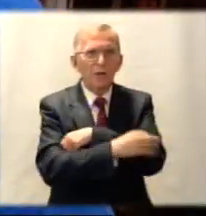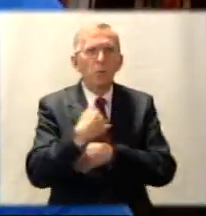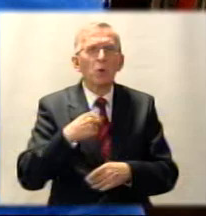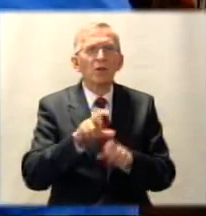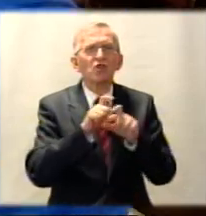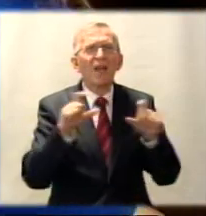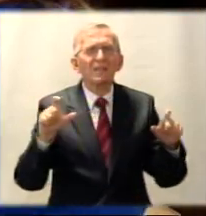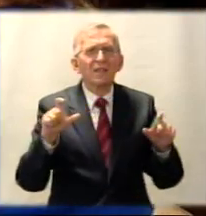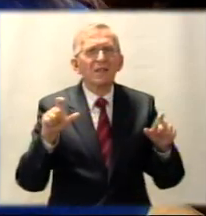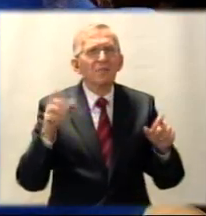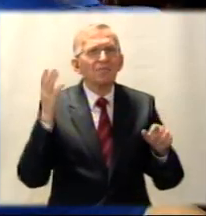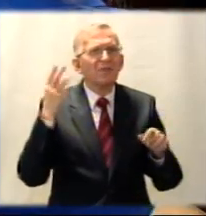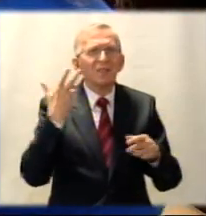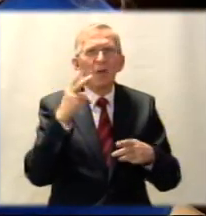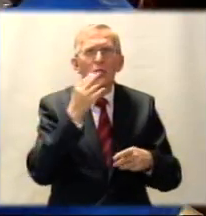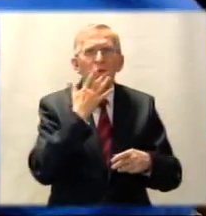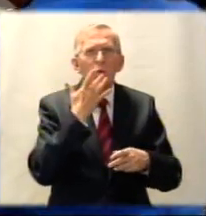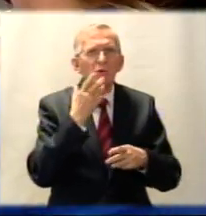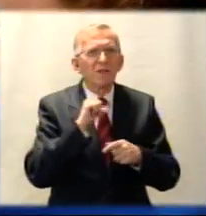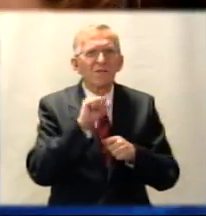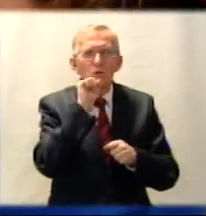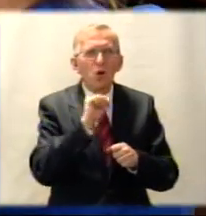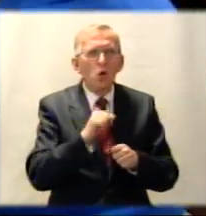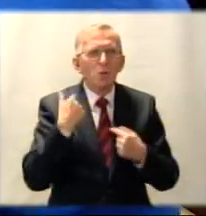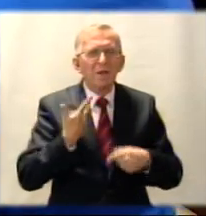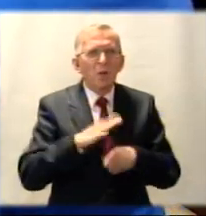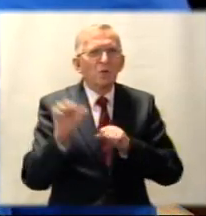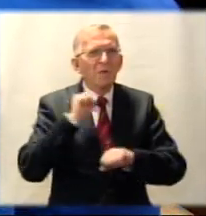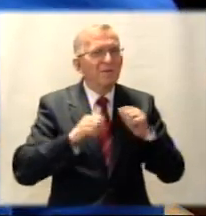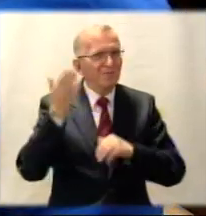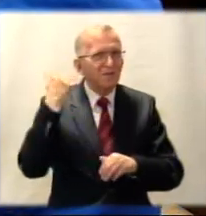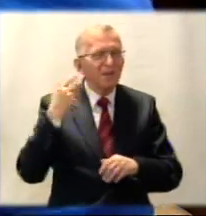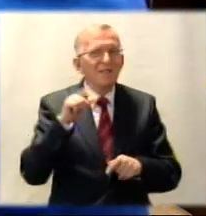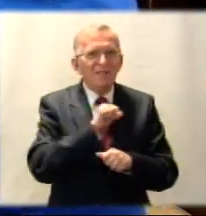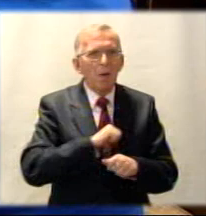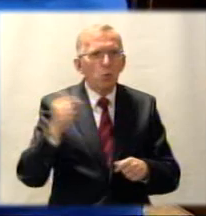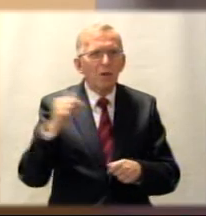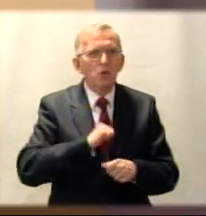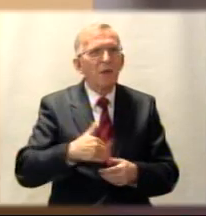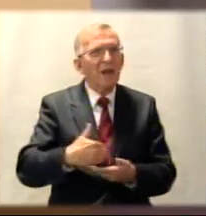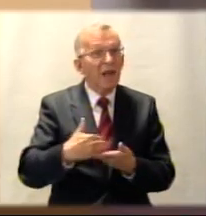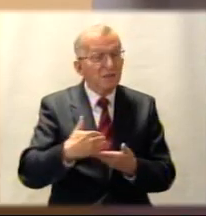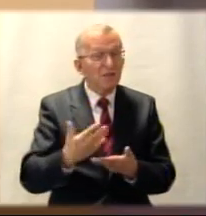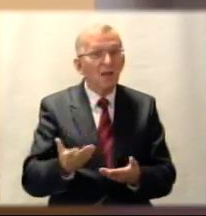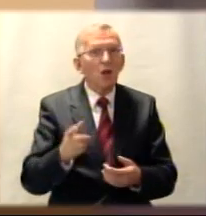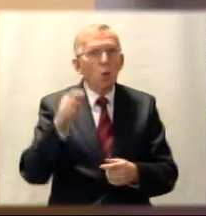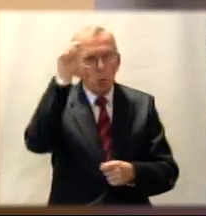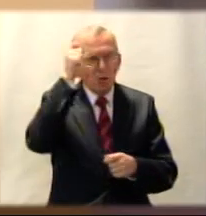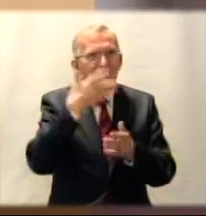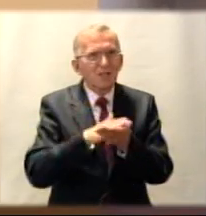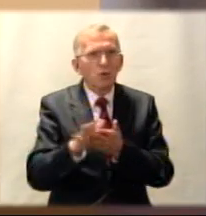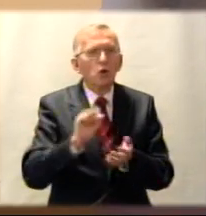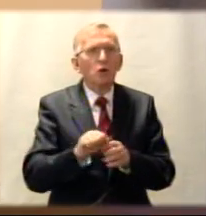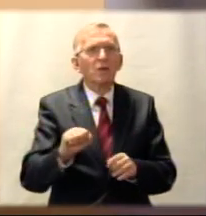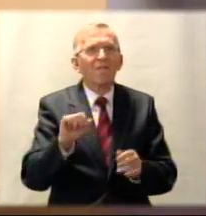czasy, w których nie mówiło się o osobach niepełnosprawnych. Sam musiał sobie radzić. Kłopoty takie prawdziwe zaczęły się